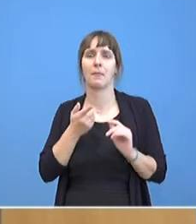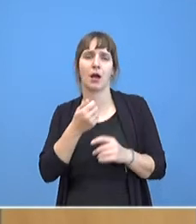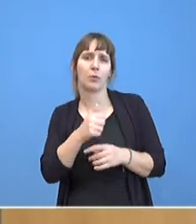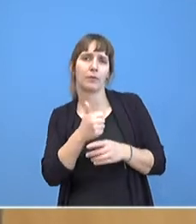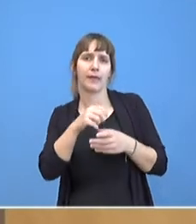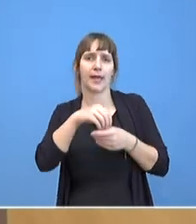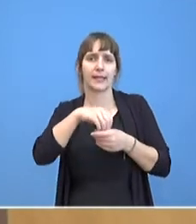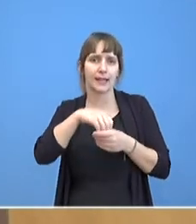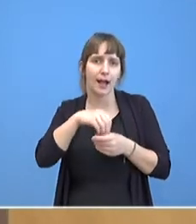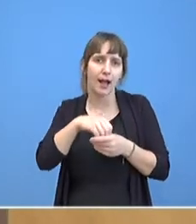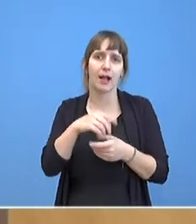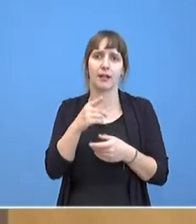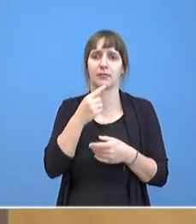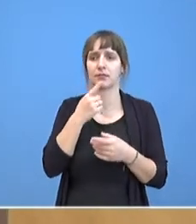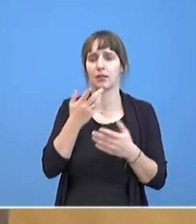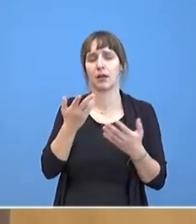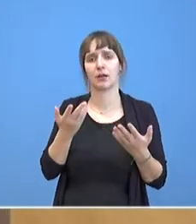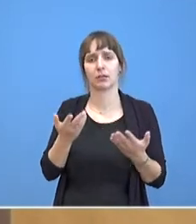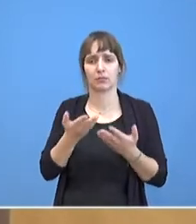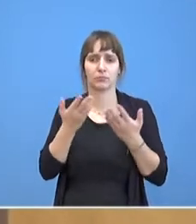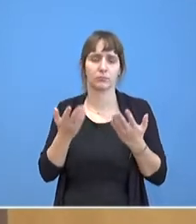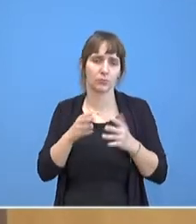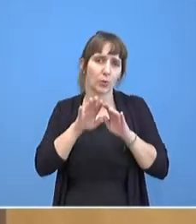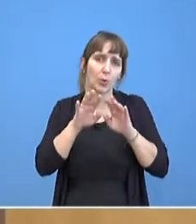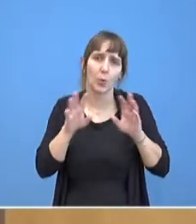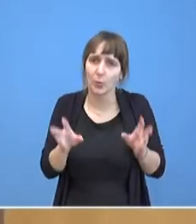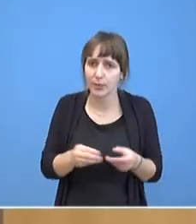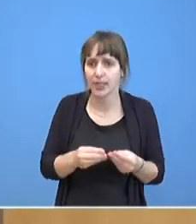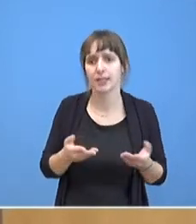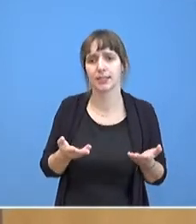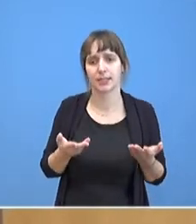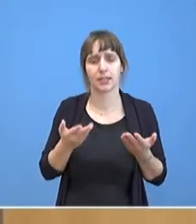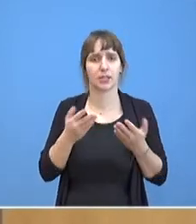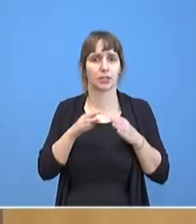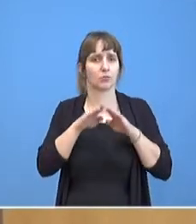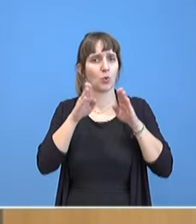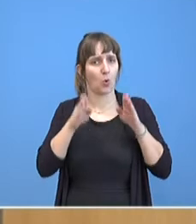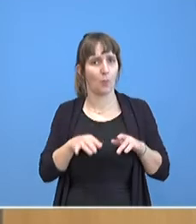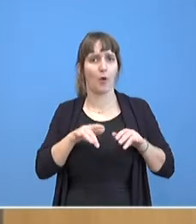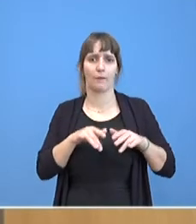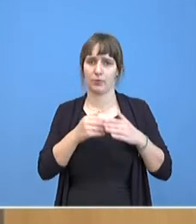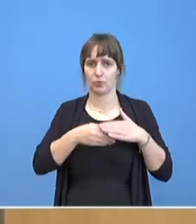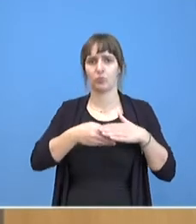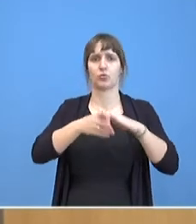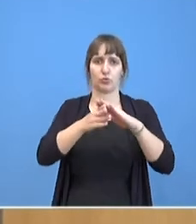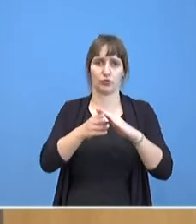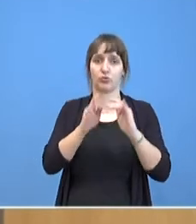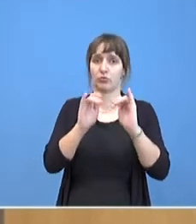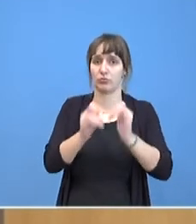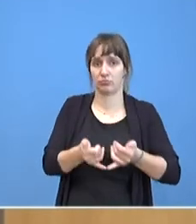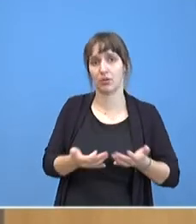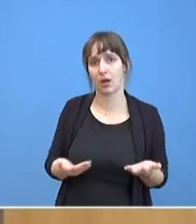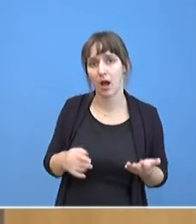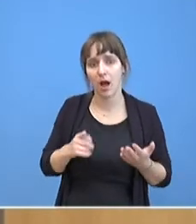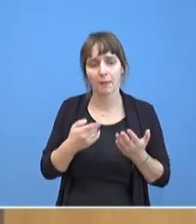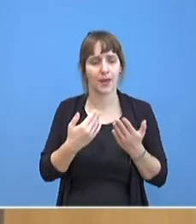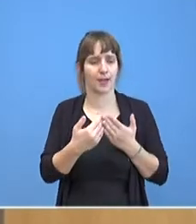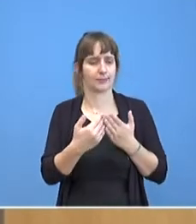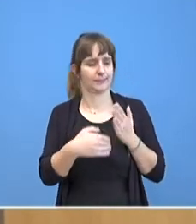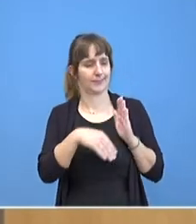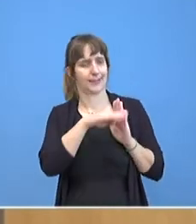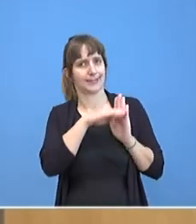jetzt keiner gesetzlich, also grundsätzlich natürlich Homeoffice auch unterstützt, aber dass es nicht einer gesetzlichen